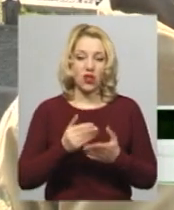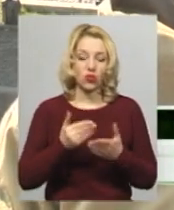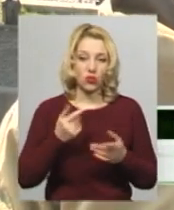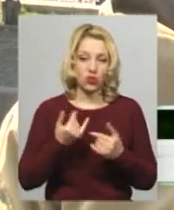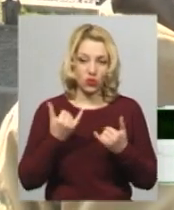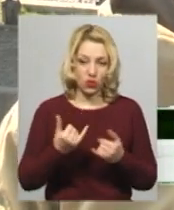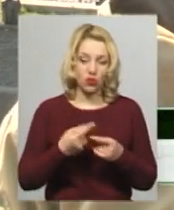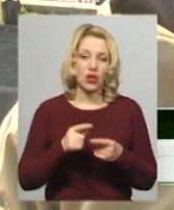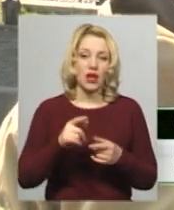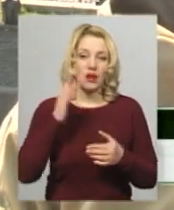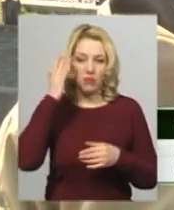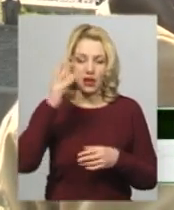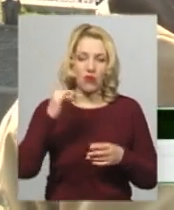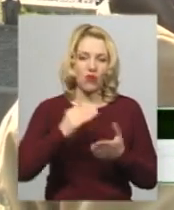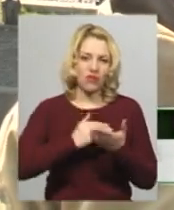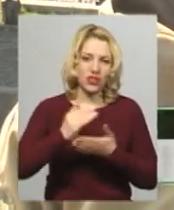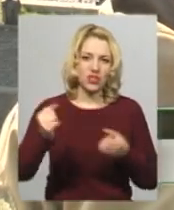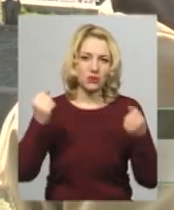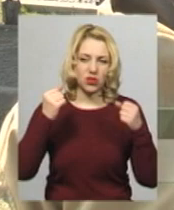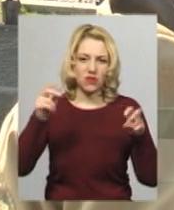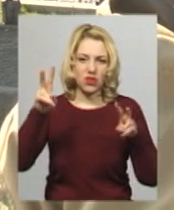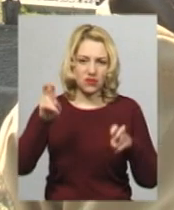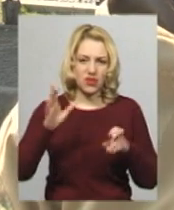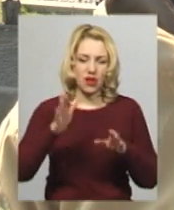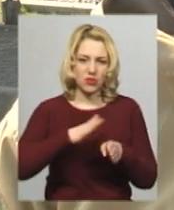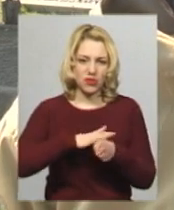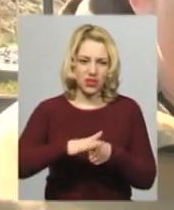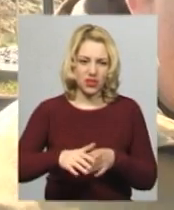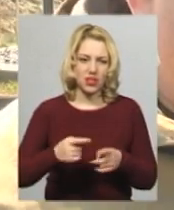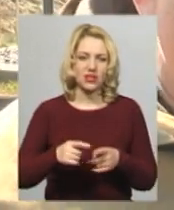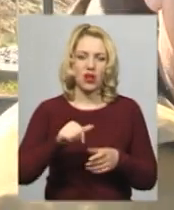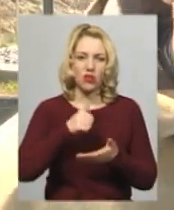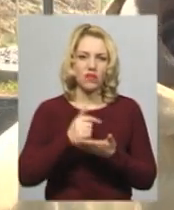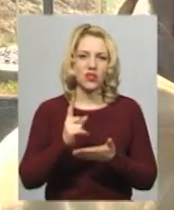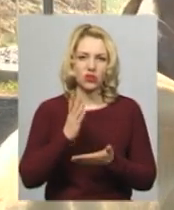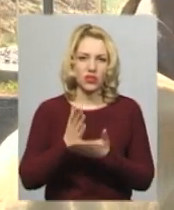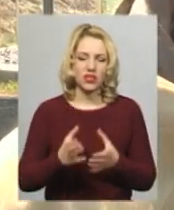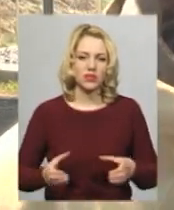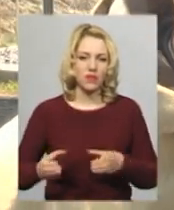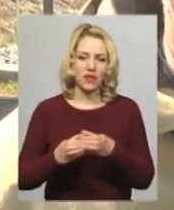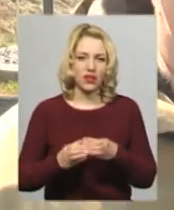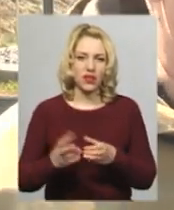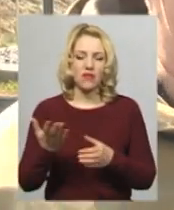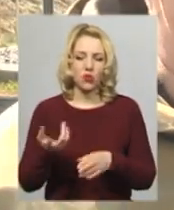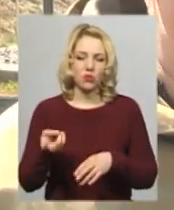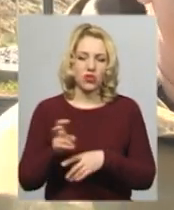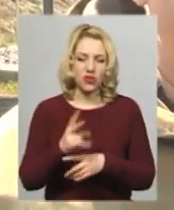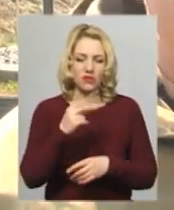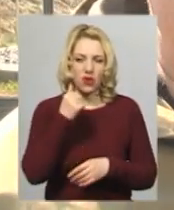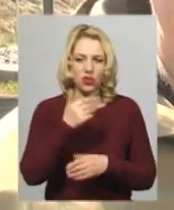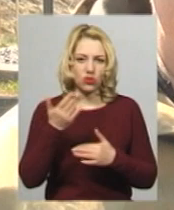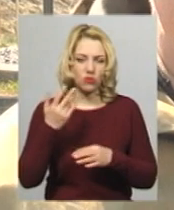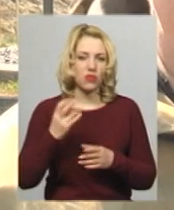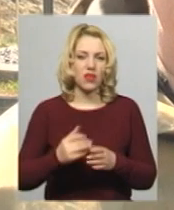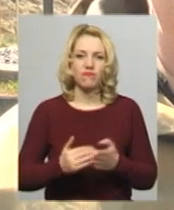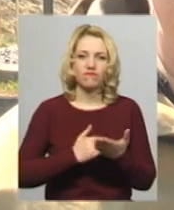спортивне звання здійсниться. Головне, що ми вилилися у давно сформовану спільноту, в яку прийшли два роки тому. На провідні місця в Україні ми поки